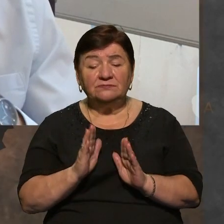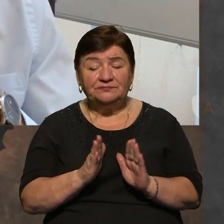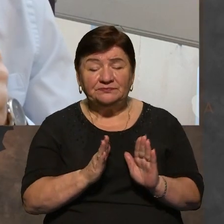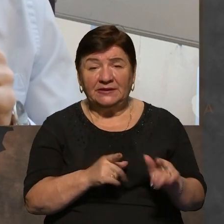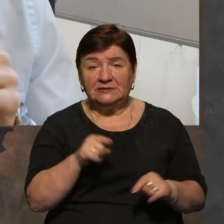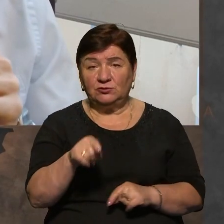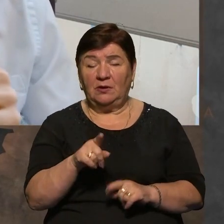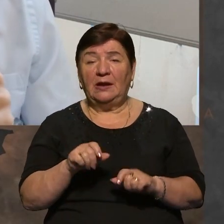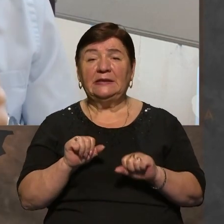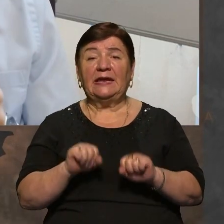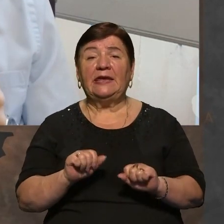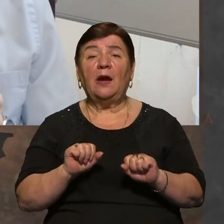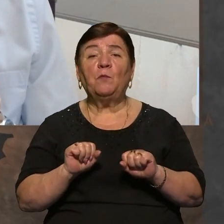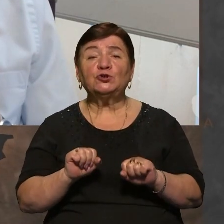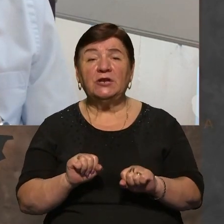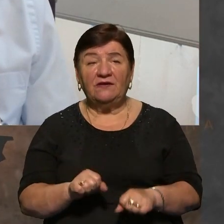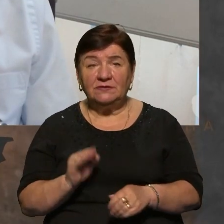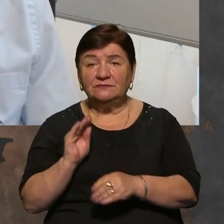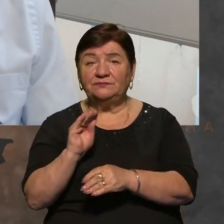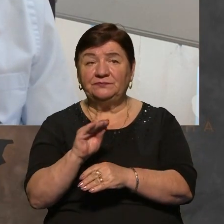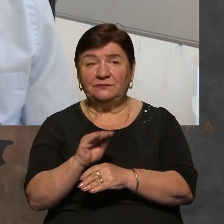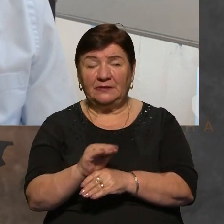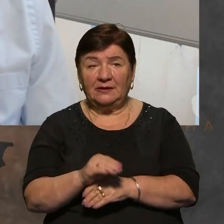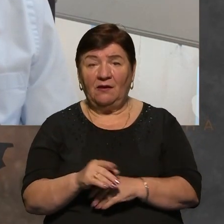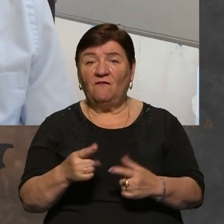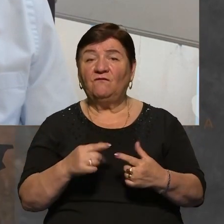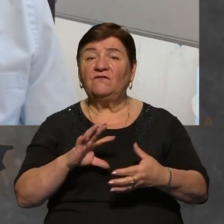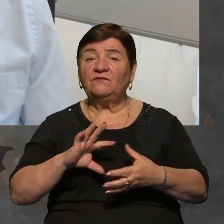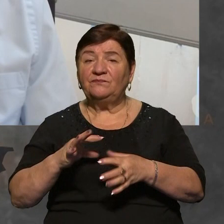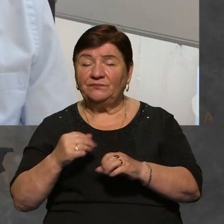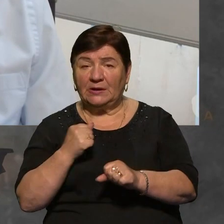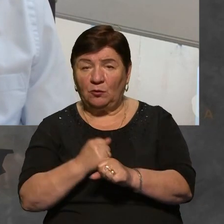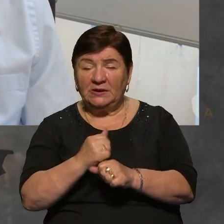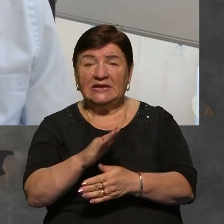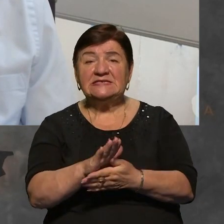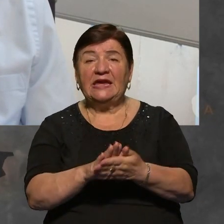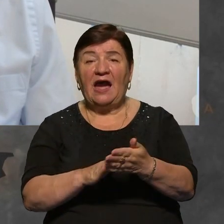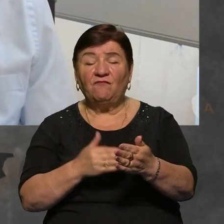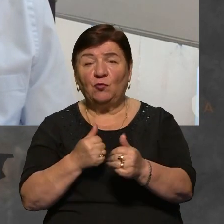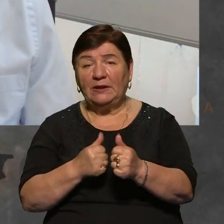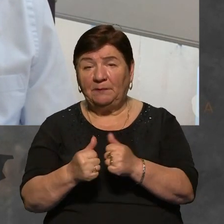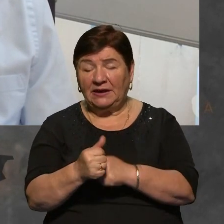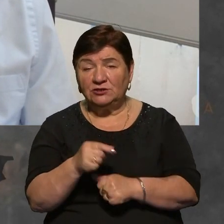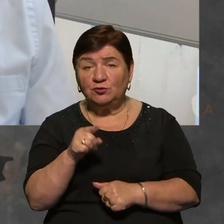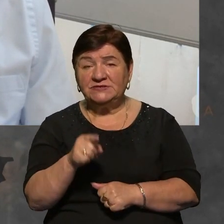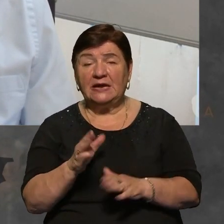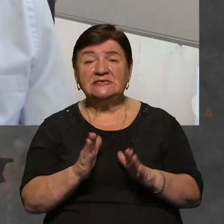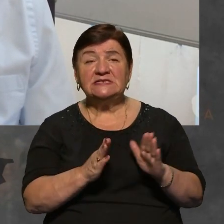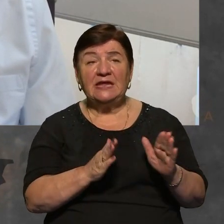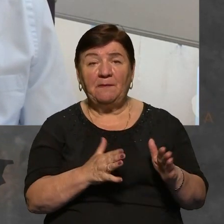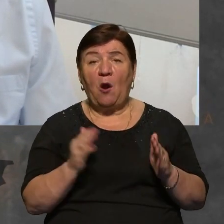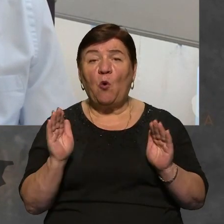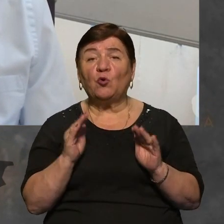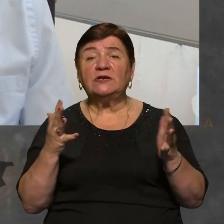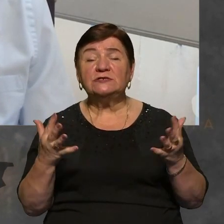систему, дає можливість до госпітальній ланці робити заявку наперед, щоб ми, цивільна система охорони здоров'я, могли